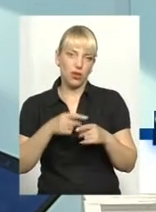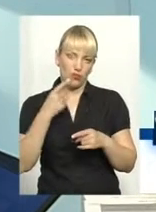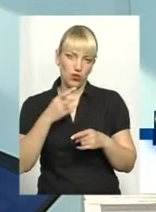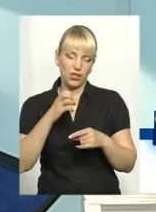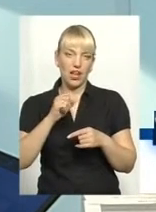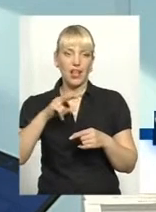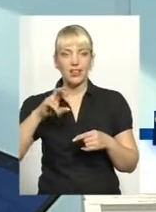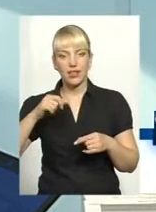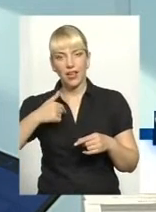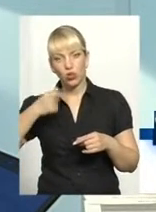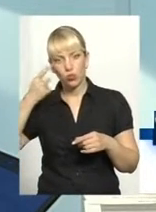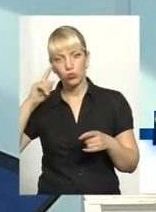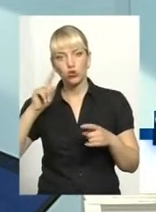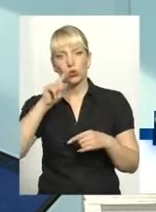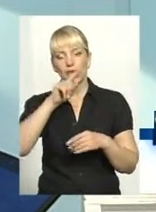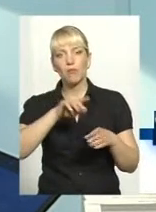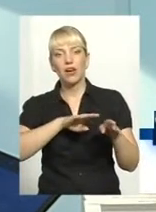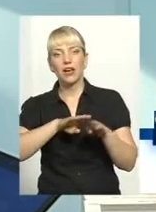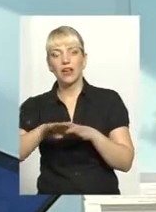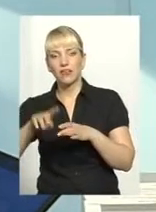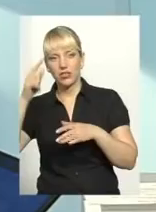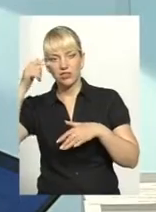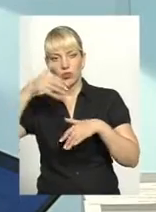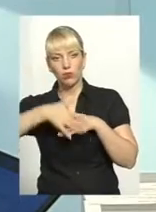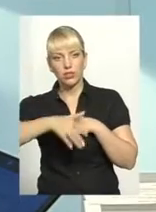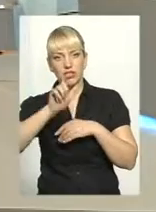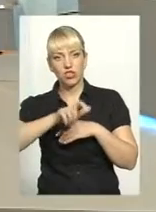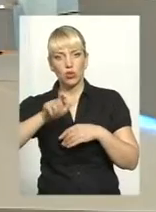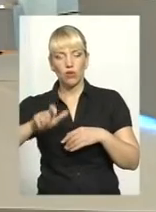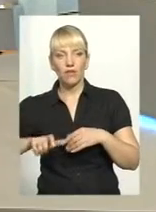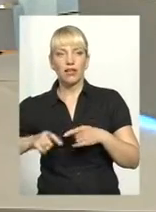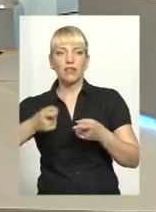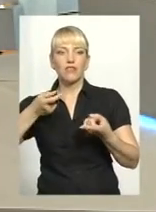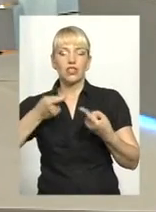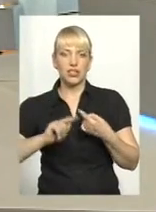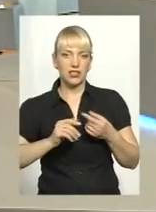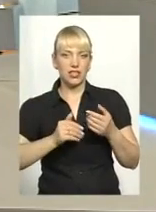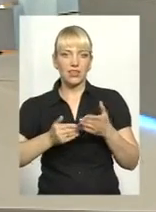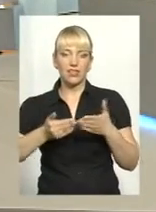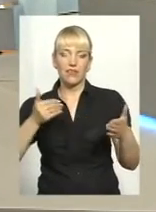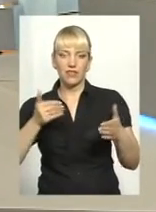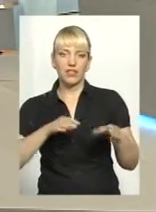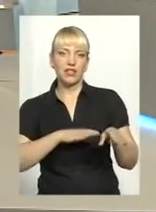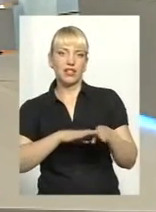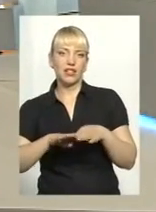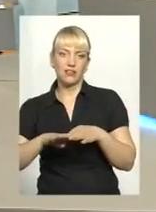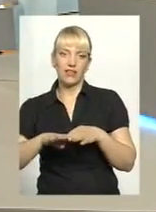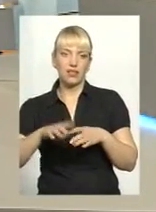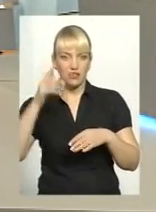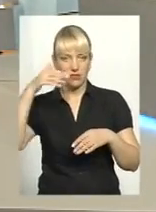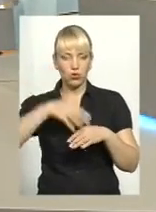але я думаю, що там рівень свідомості чиновників значно відрізняється від рівня свідомості наших